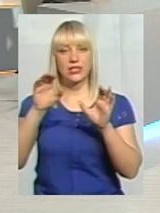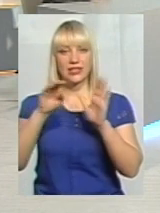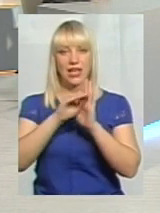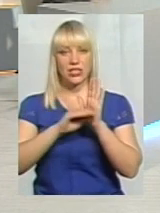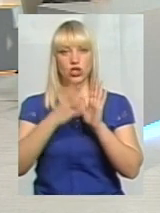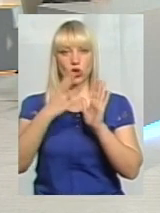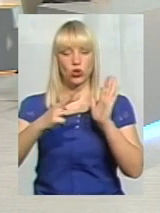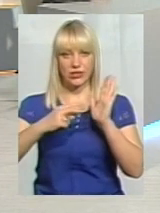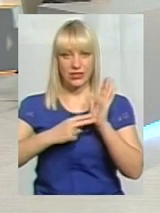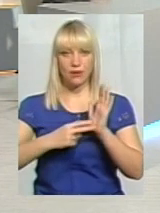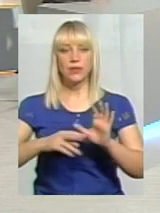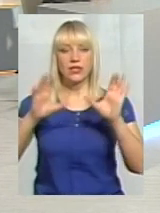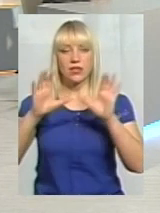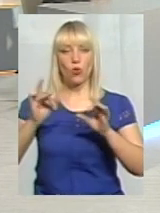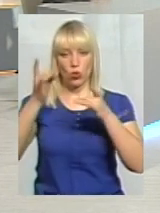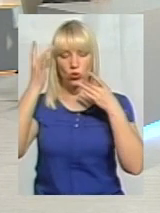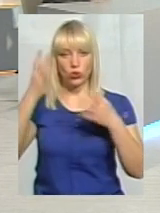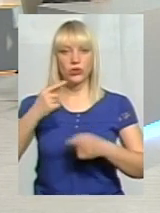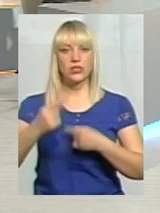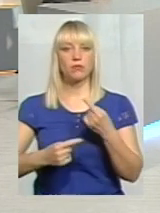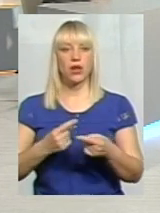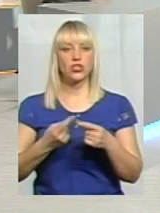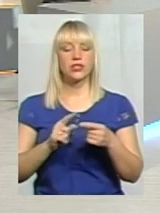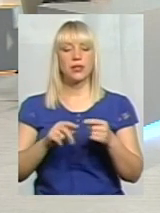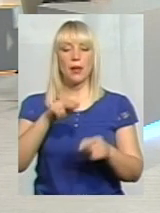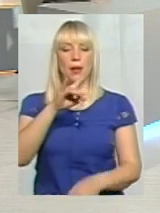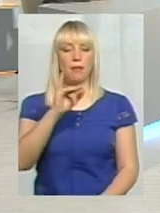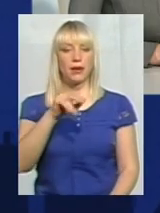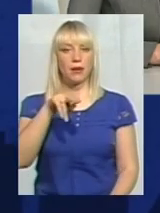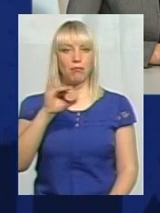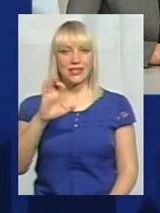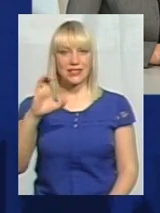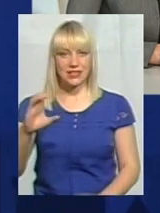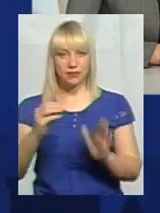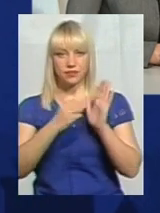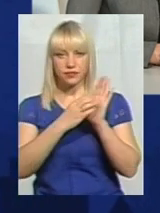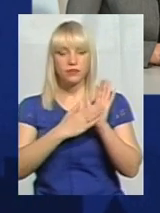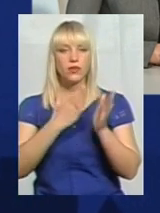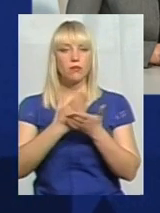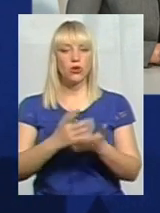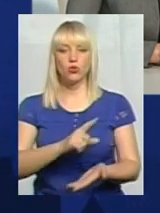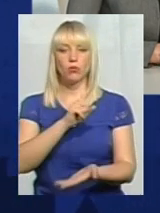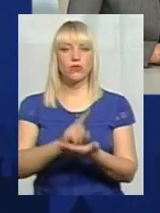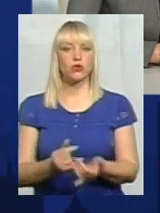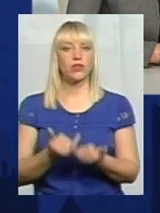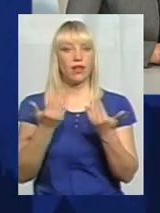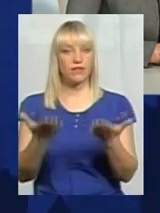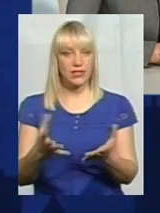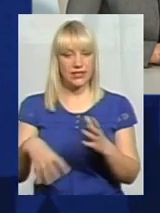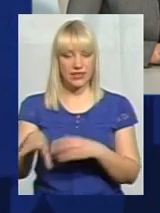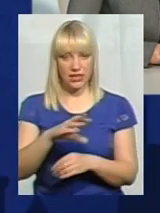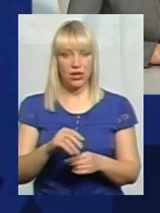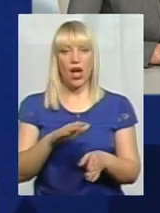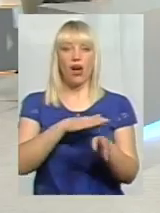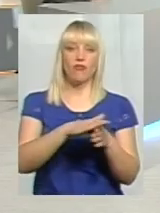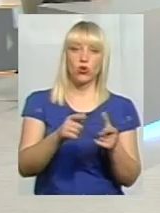про охорону культурно-спадщині, приписи є обов'язковими для виконання усіх. Виконуються вони чи не виконуються? Це зовсім інше питання.